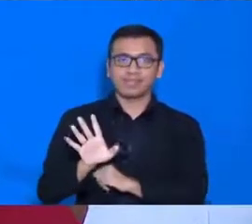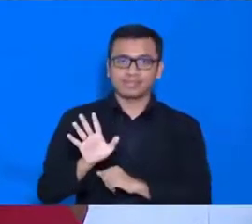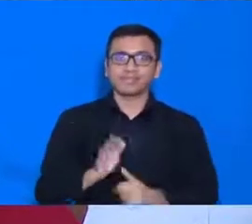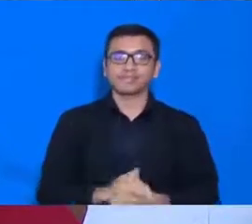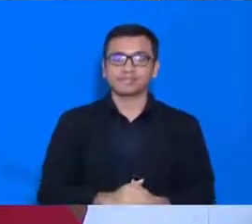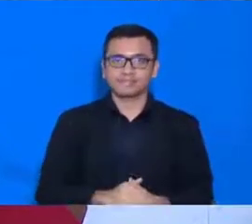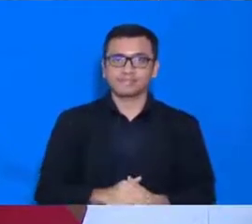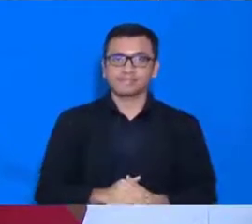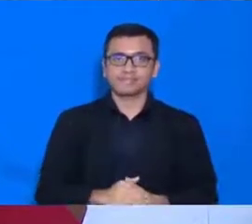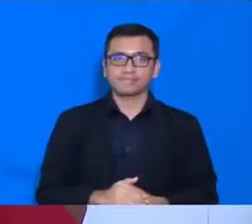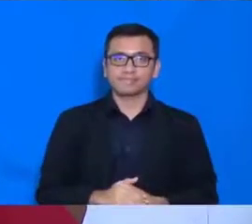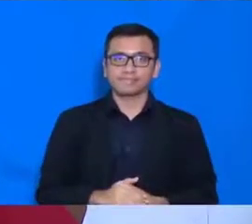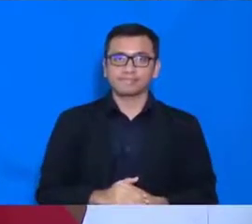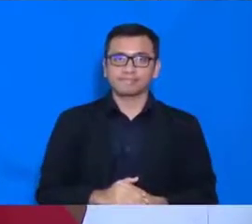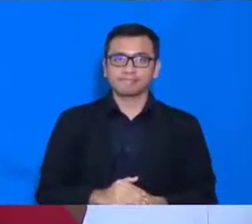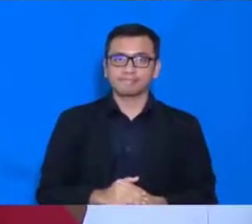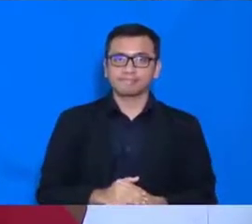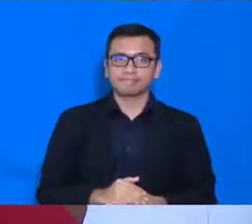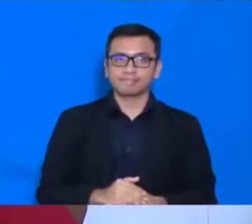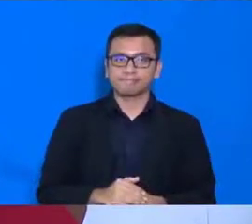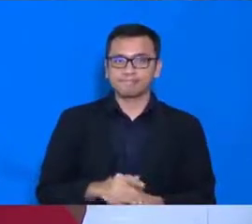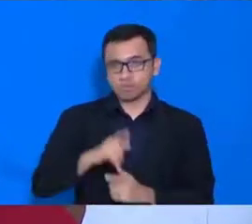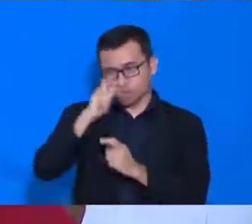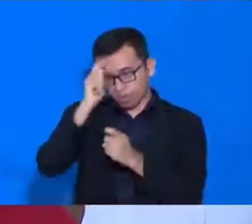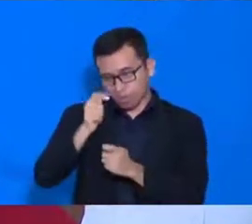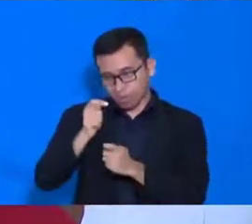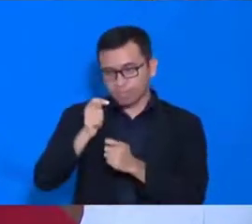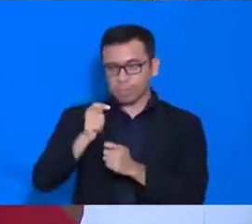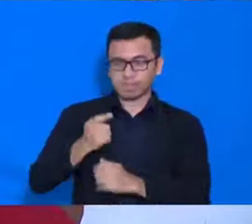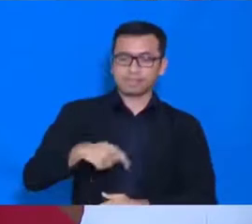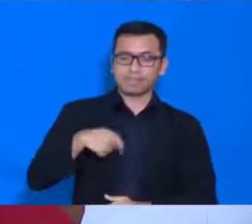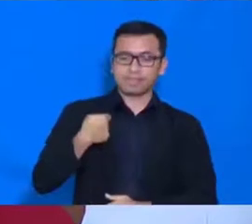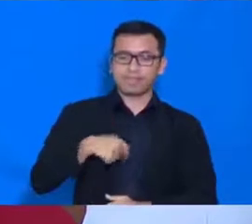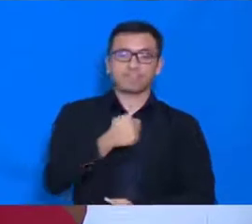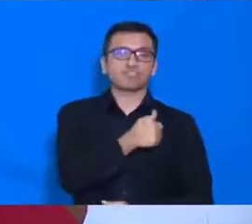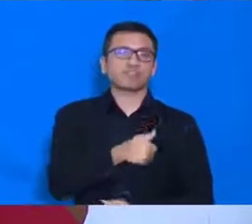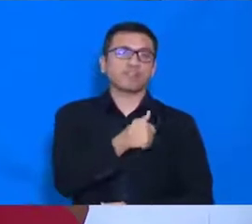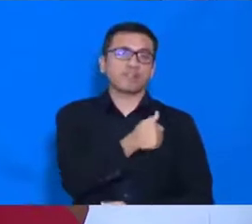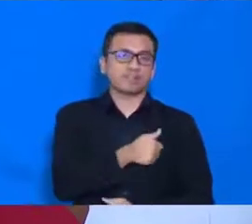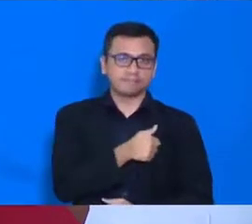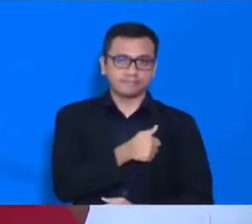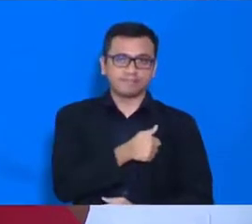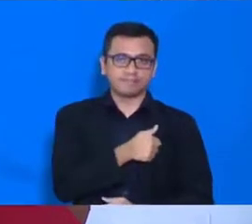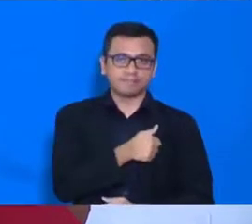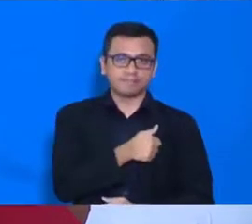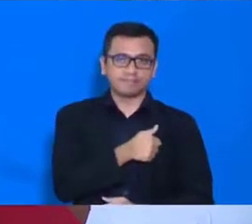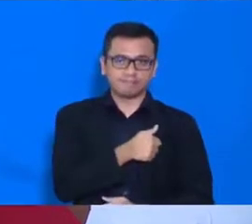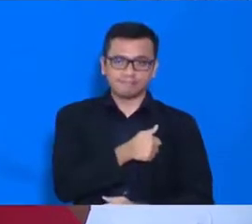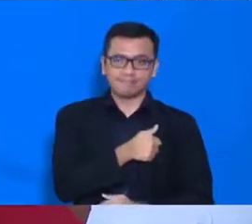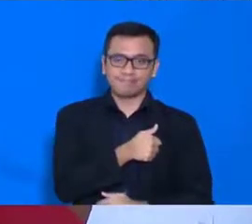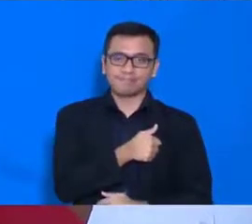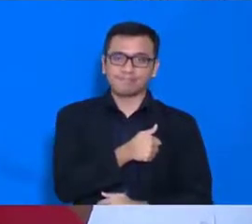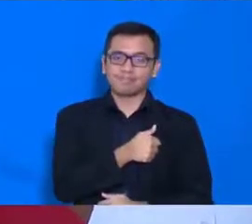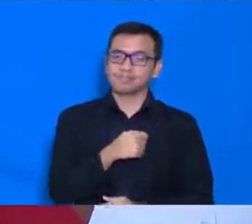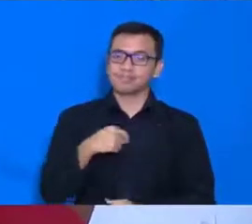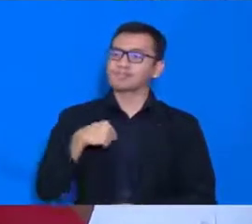Pada Pak Menteri Sosial, inilah sebetulnya yang saya harapkan.